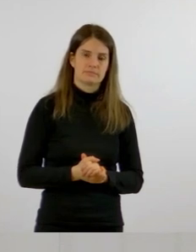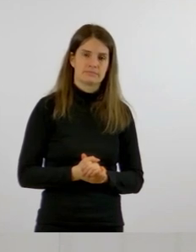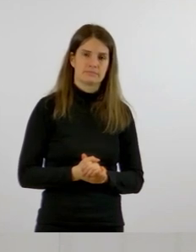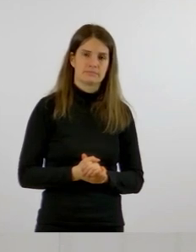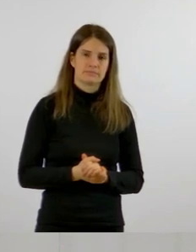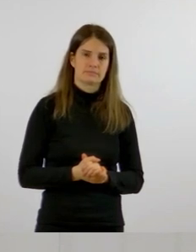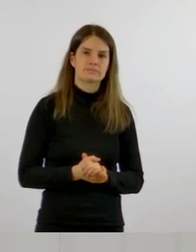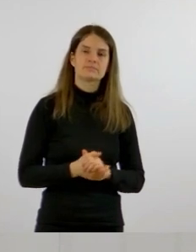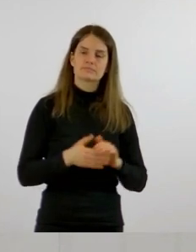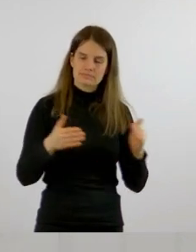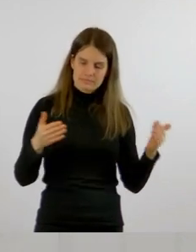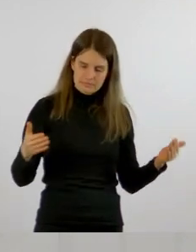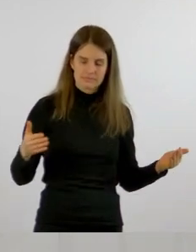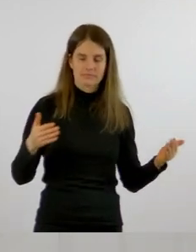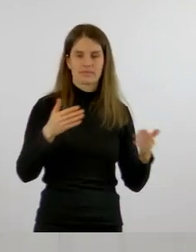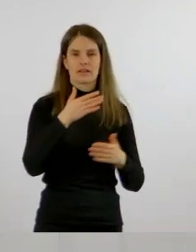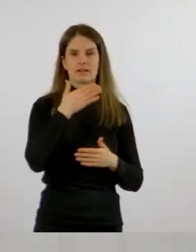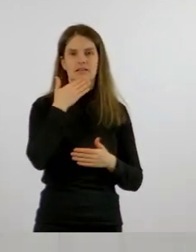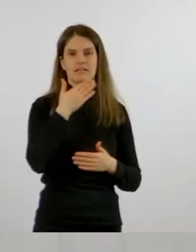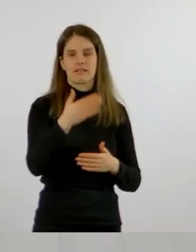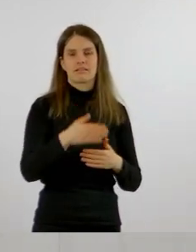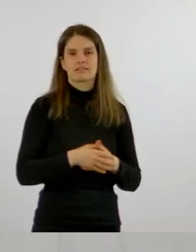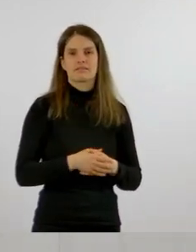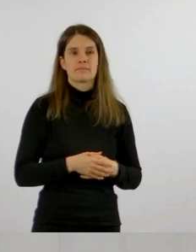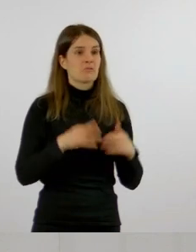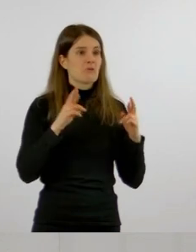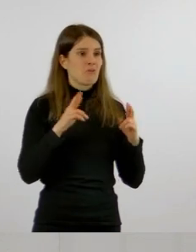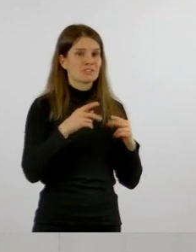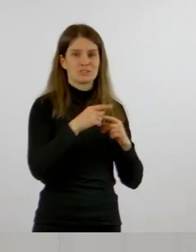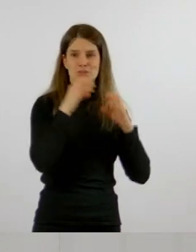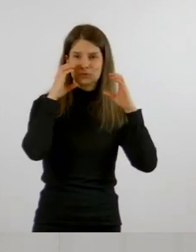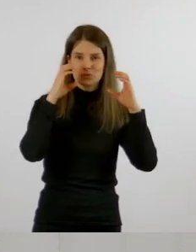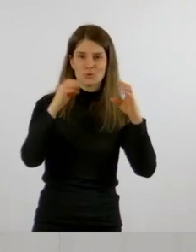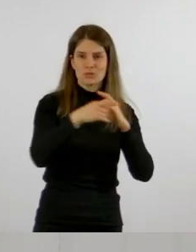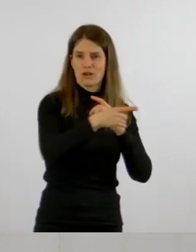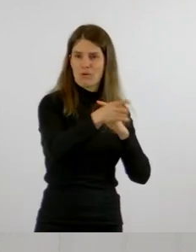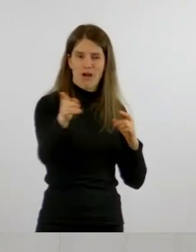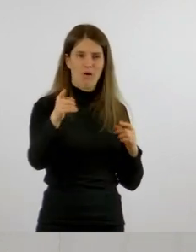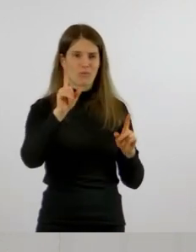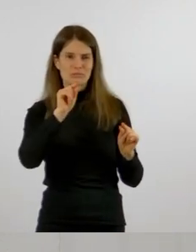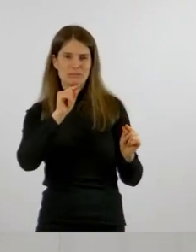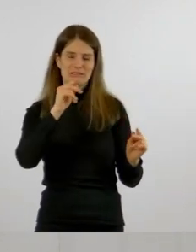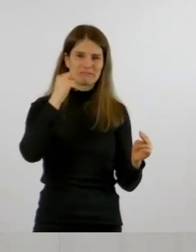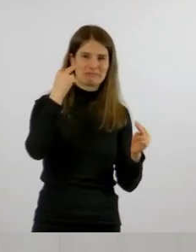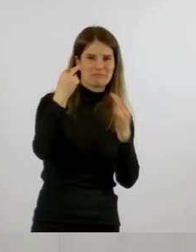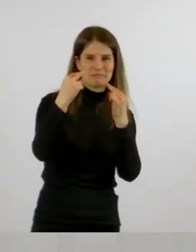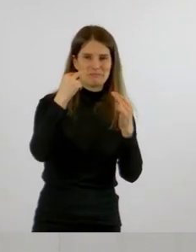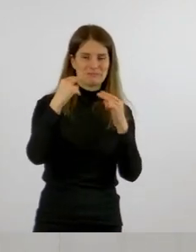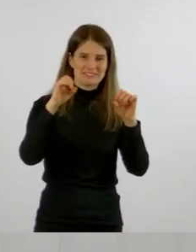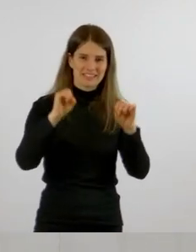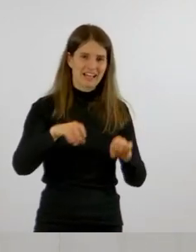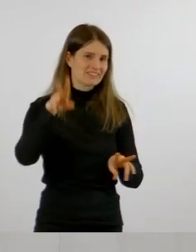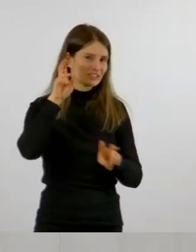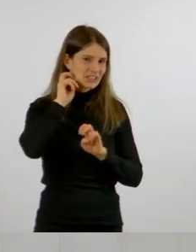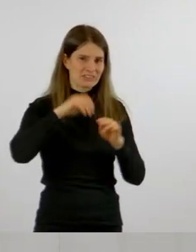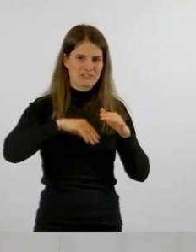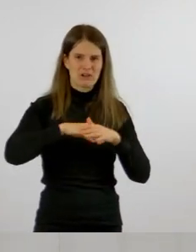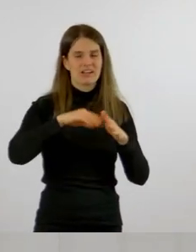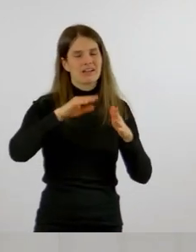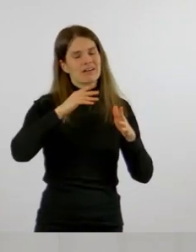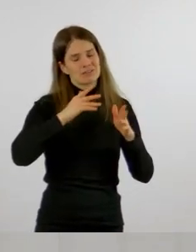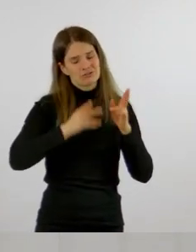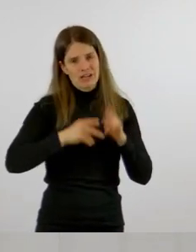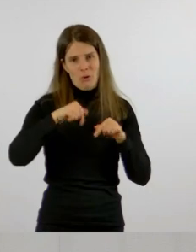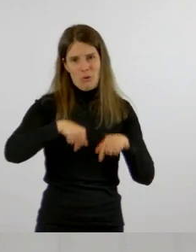Gut, dann hoffe ich, dass die Zuschauer ein bisschen was überhaupt verstanden haben. Wir hatten heute leider technische Probleme. Ich bitte um